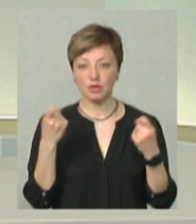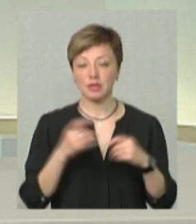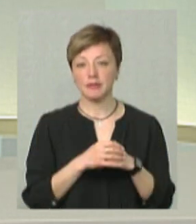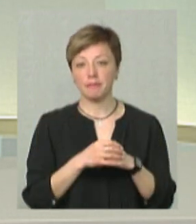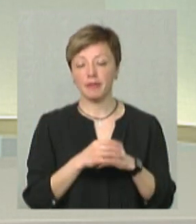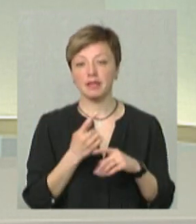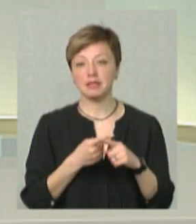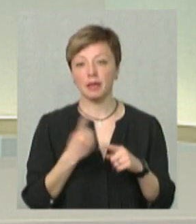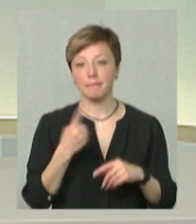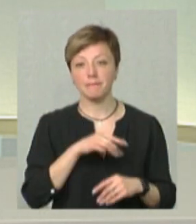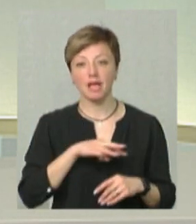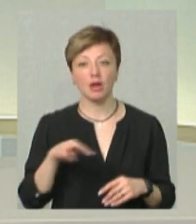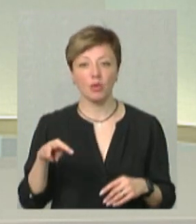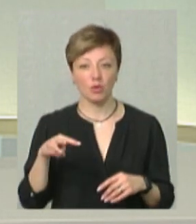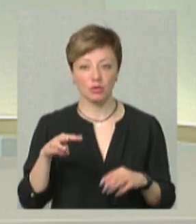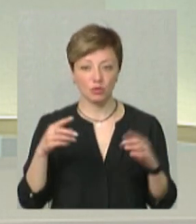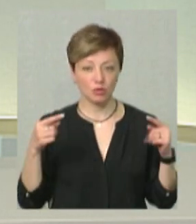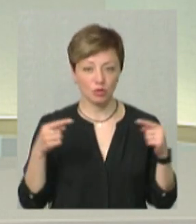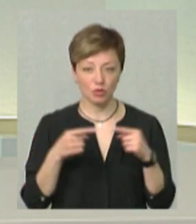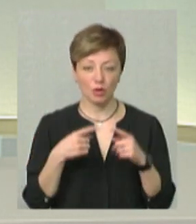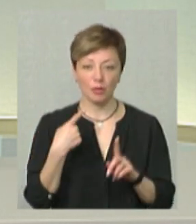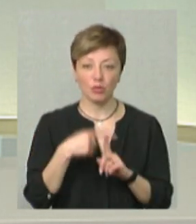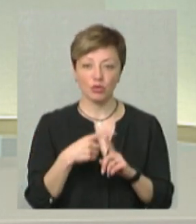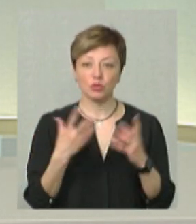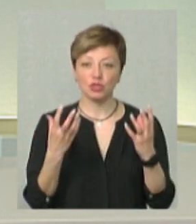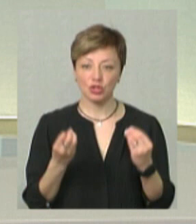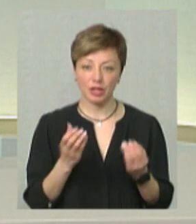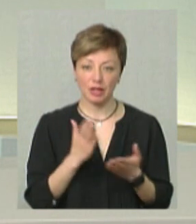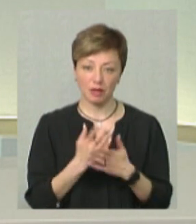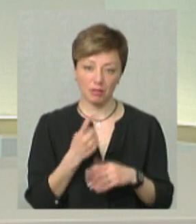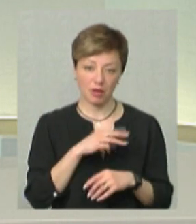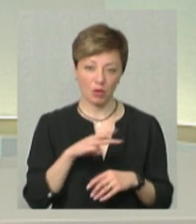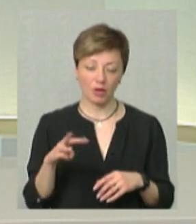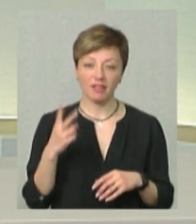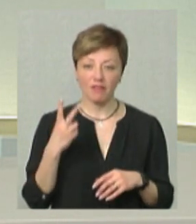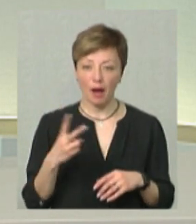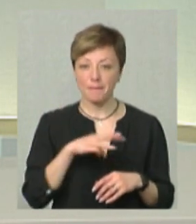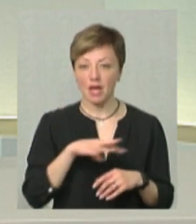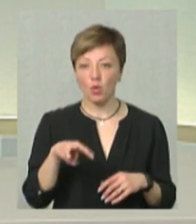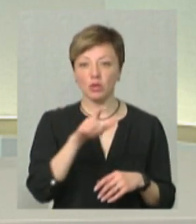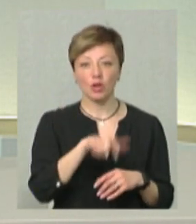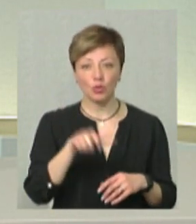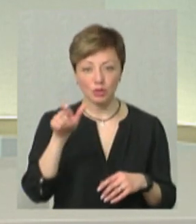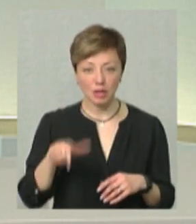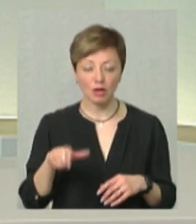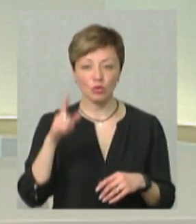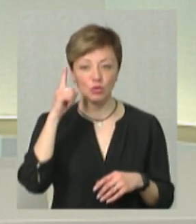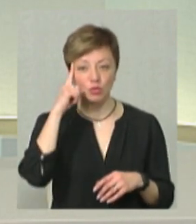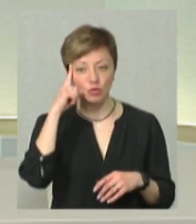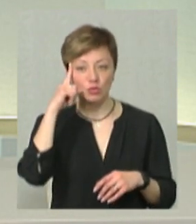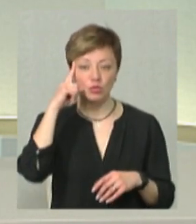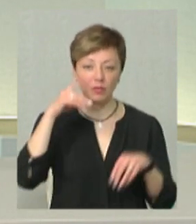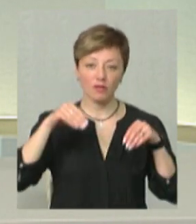І це мільйон, ну, і плюс іще один, там, мільйон. Тобто, там, 2 мільйона, то будемо